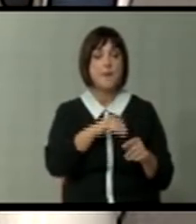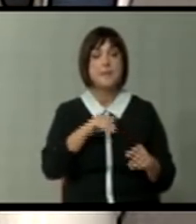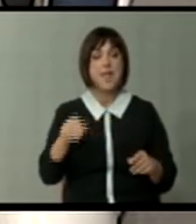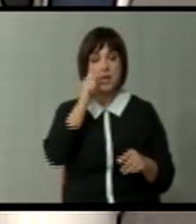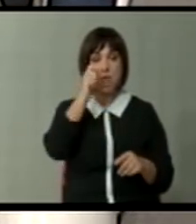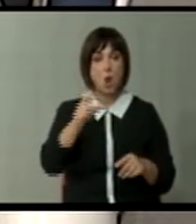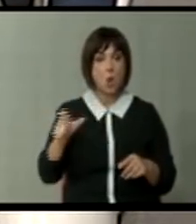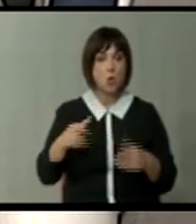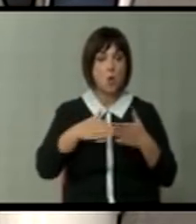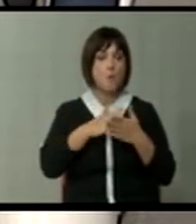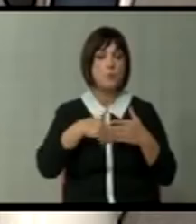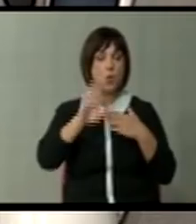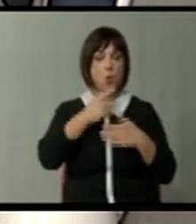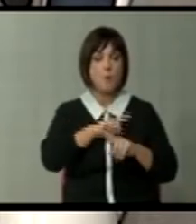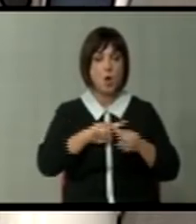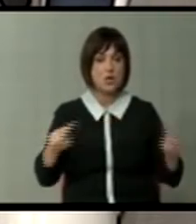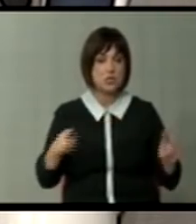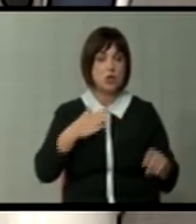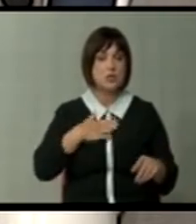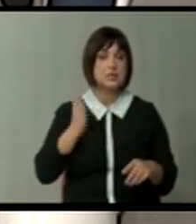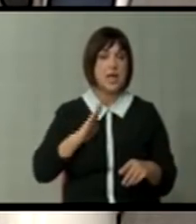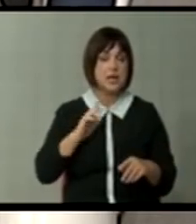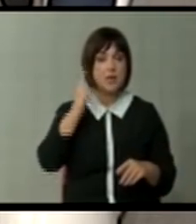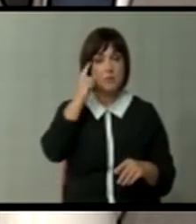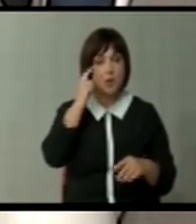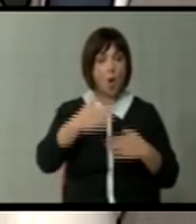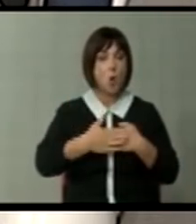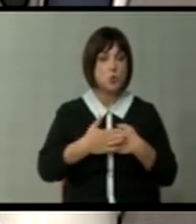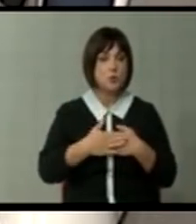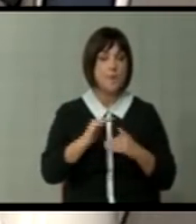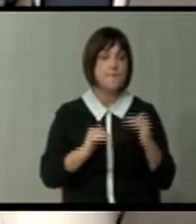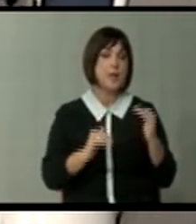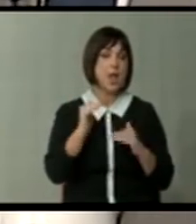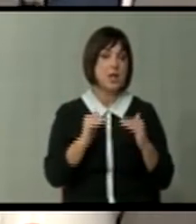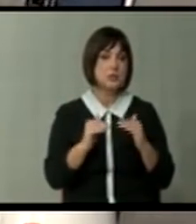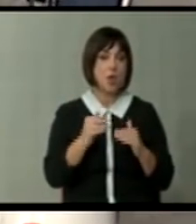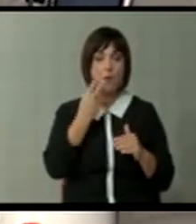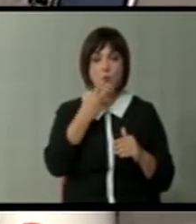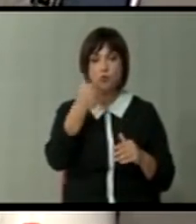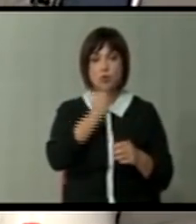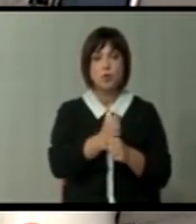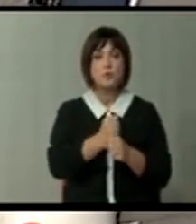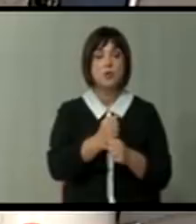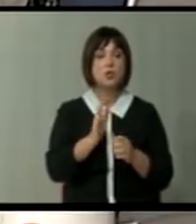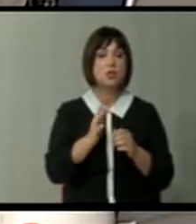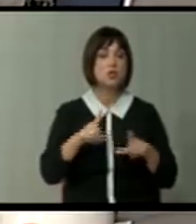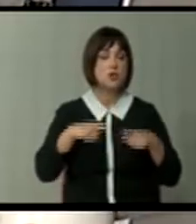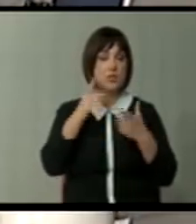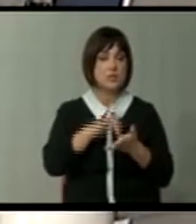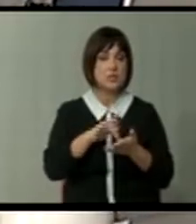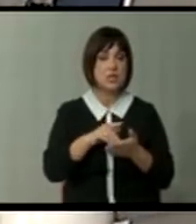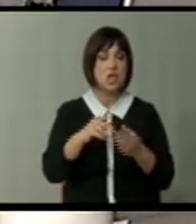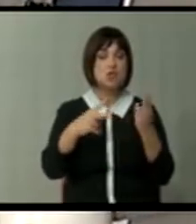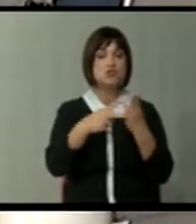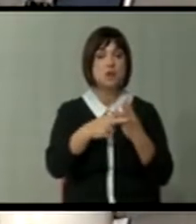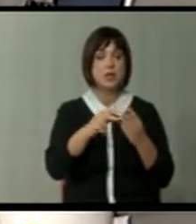луѓе, многу по-различни од нас. по карактер, по менталитет, по однесување и по механизми. Погледнете што правиме со животната средина. Шилегов само